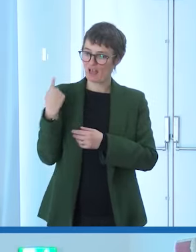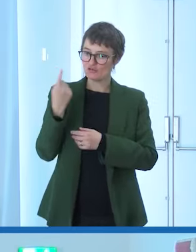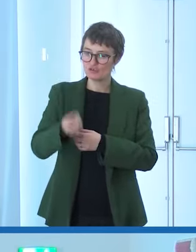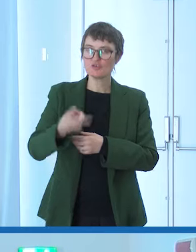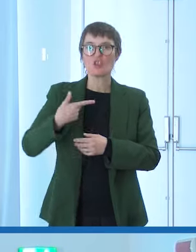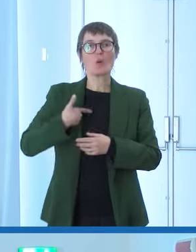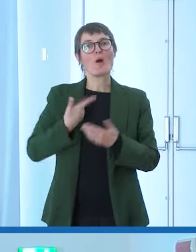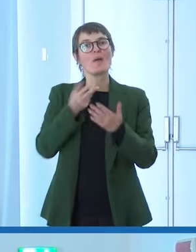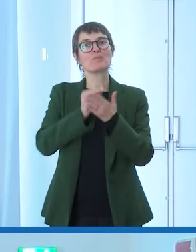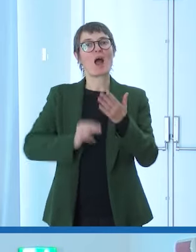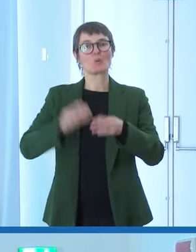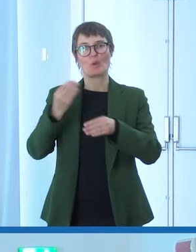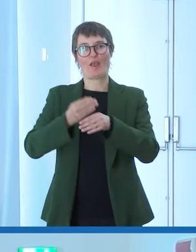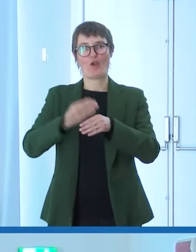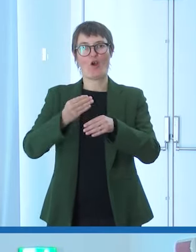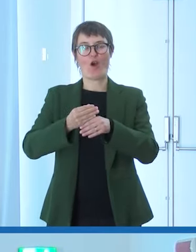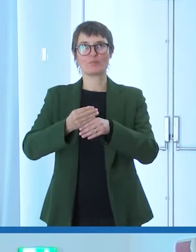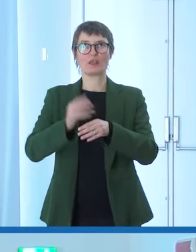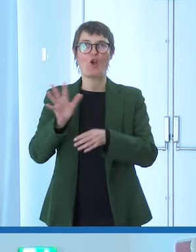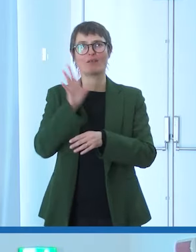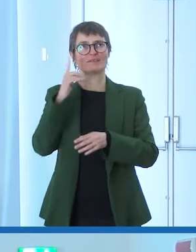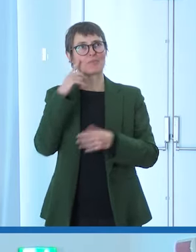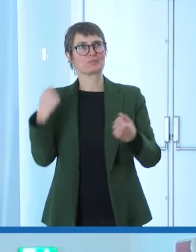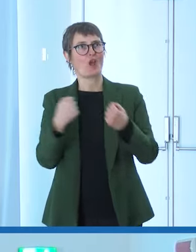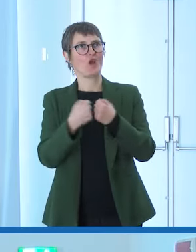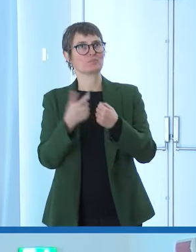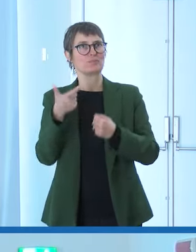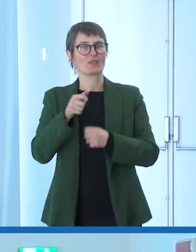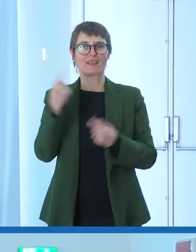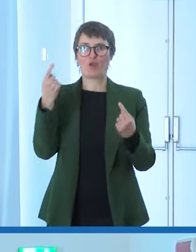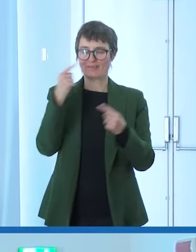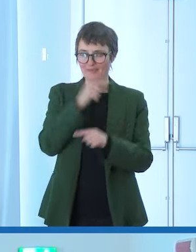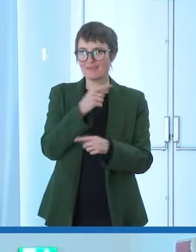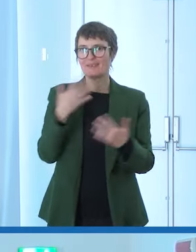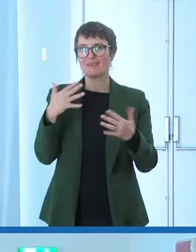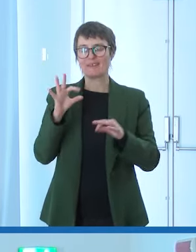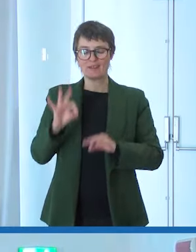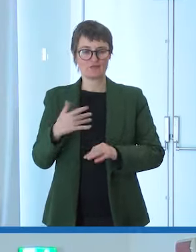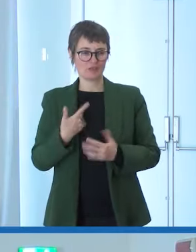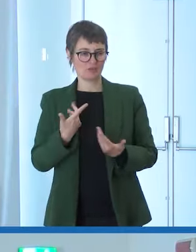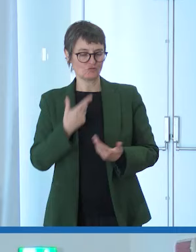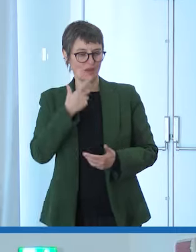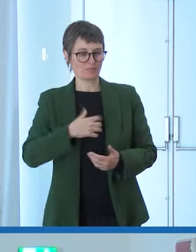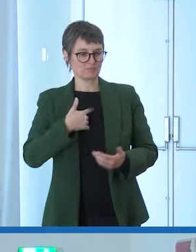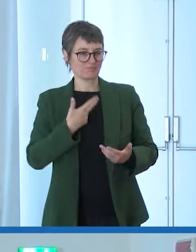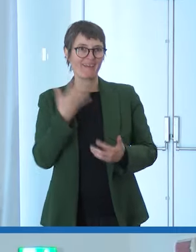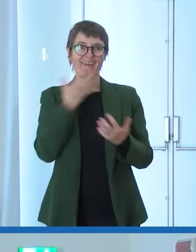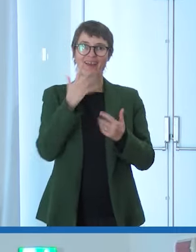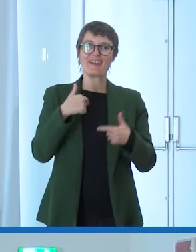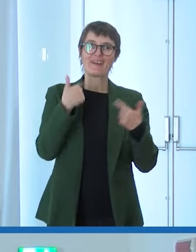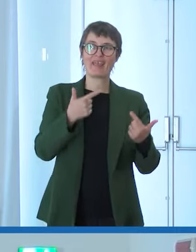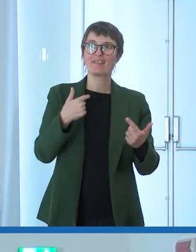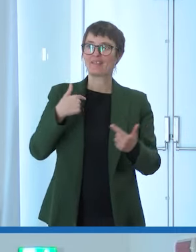sembrare una contraddizione perché di solito è difficile insomma abbinare uno che fa ridere con il fatto che sia